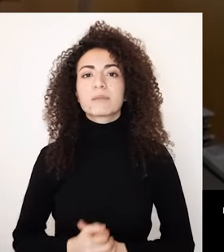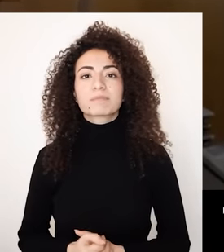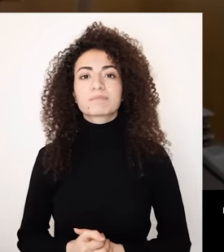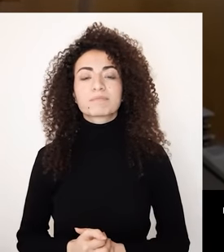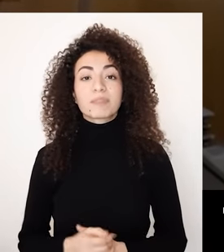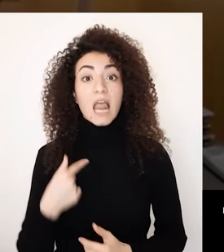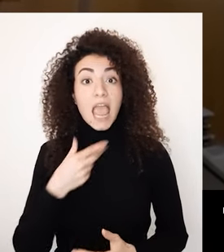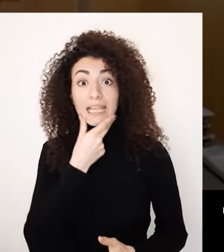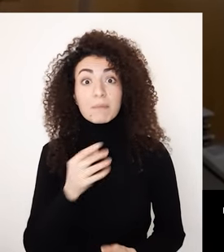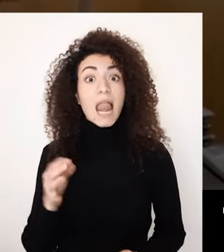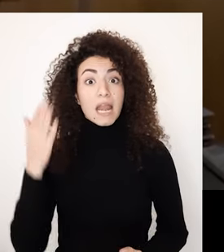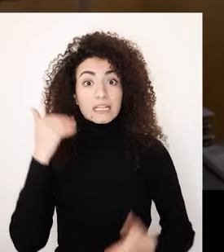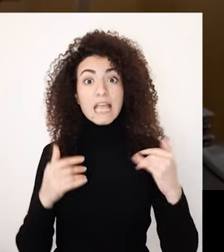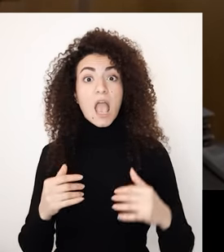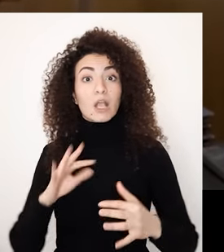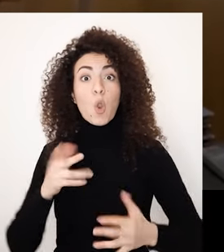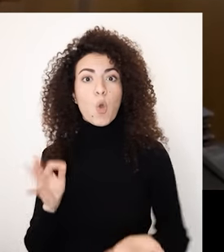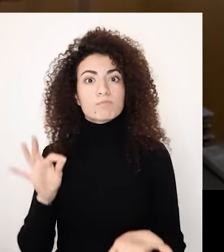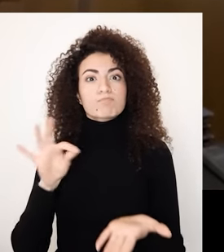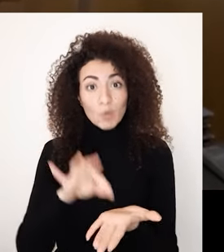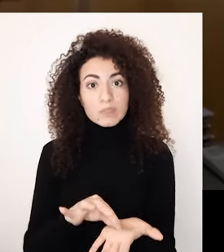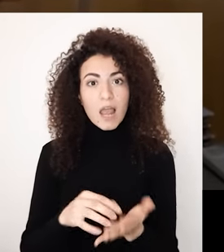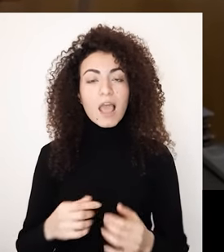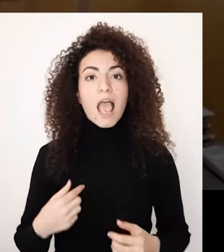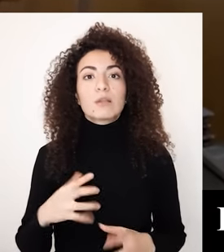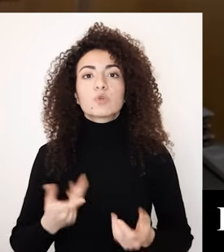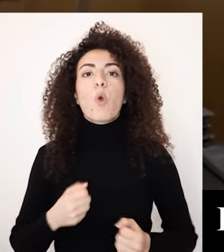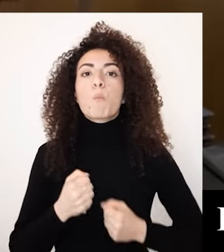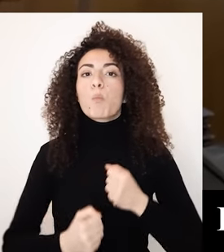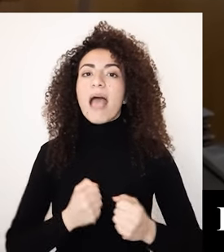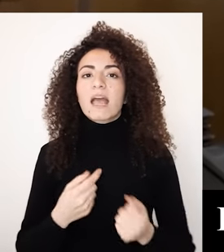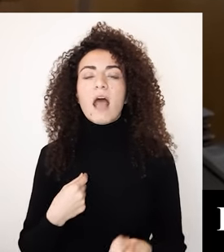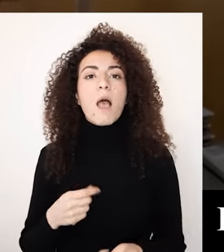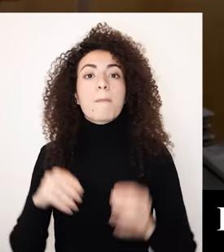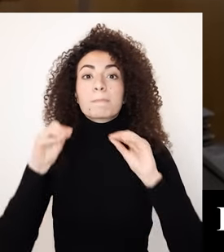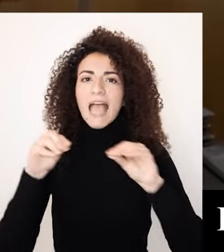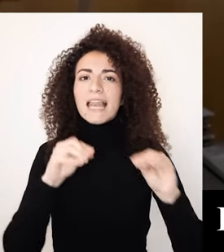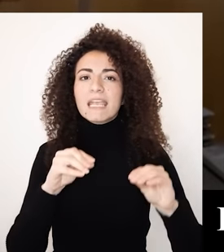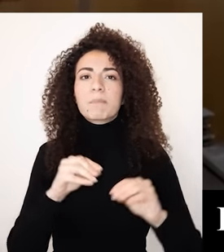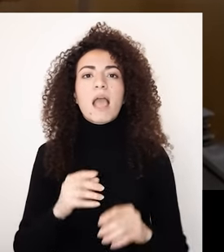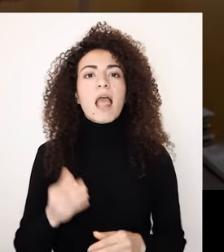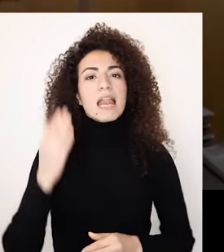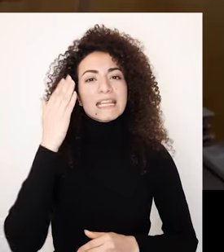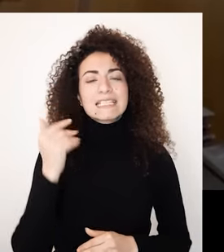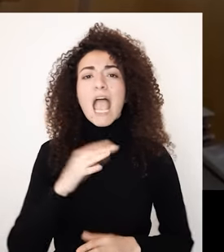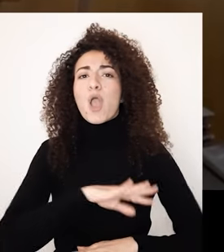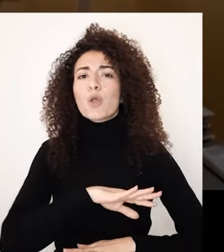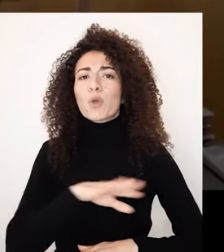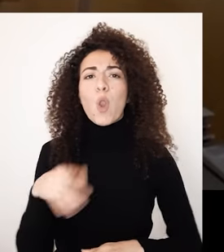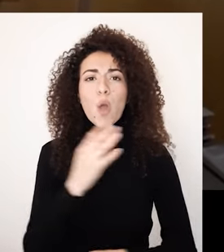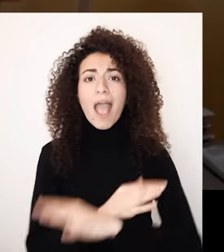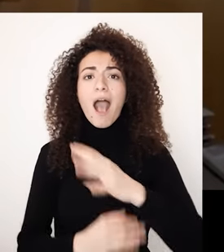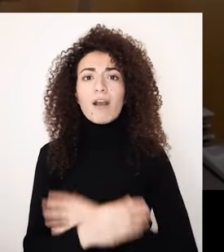لما تتحقق إمكانية الوصول لهيك عملت مبادرات مختلفة تتعلق بإمكانية الوصول سواء بالتعييم أو حتى